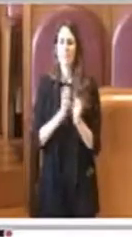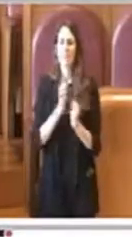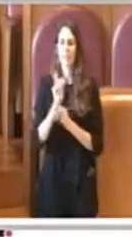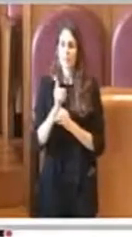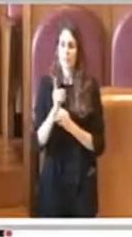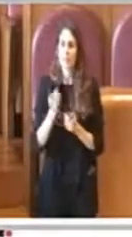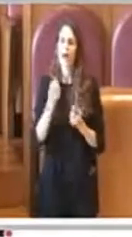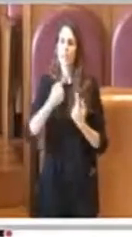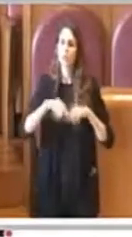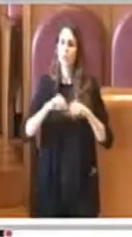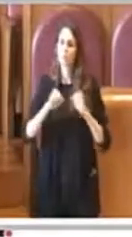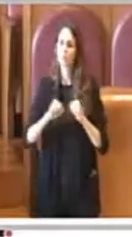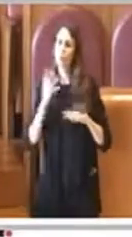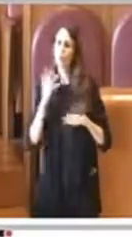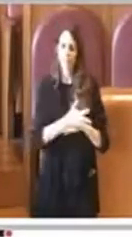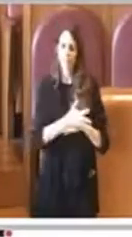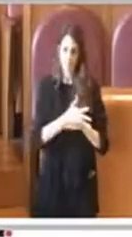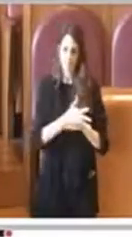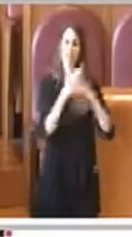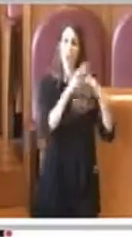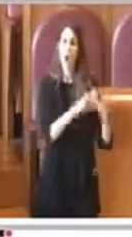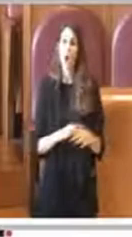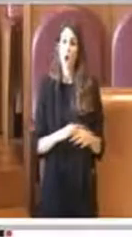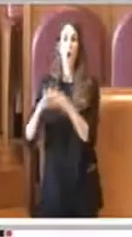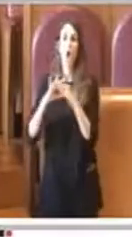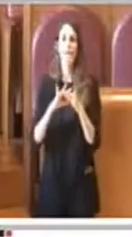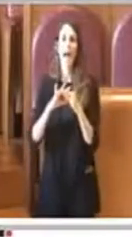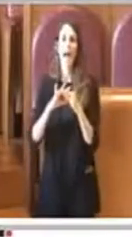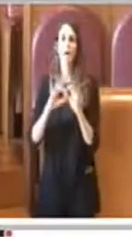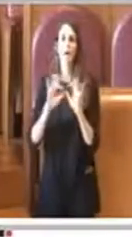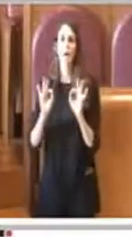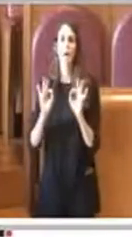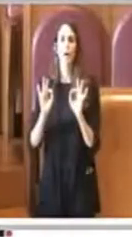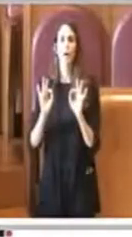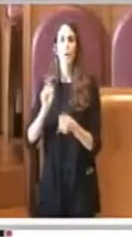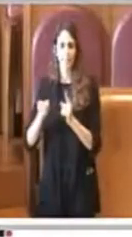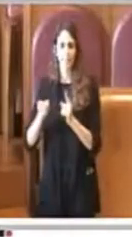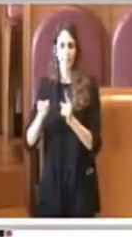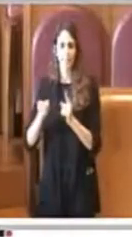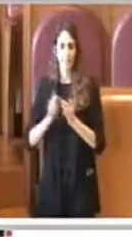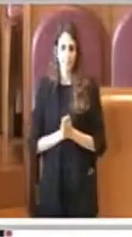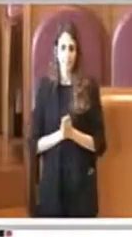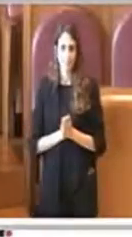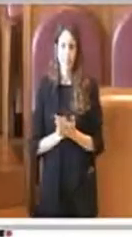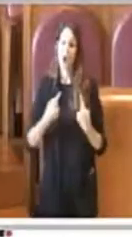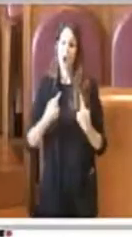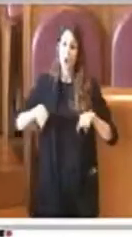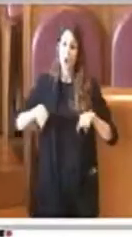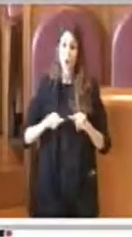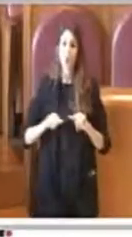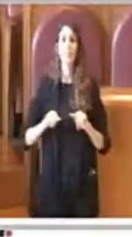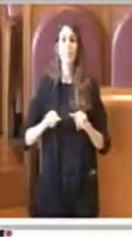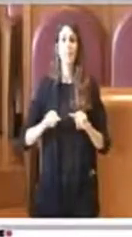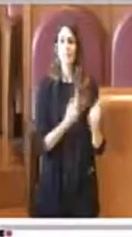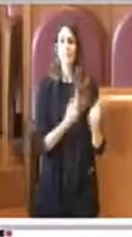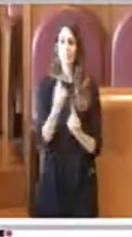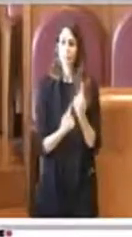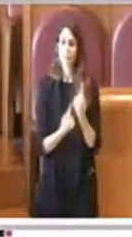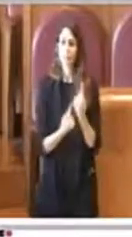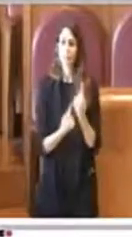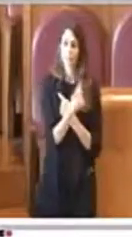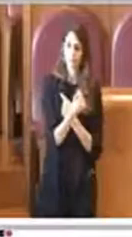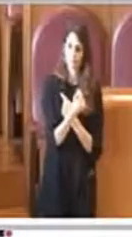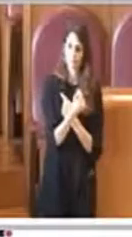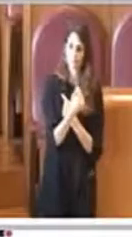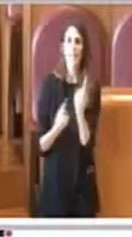potrà dare un indirizzo politico più preciso. Comunque stiamo monitorando la situazione sia in termini finanziari ma anche in